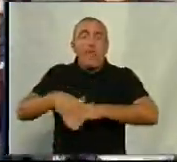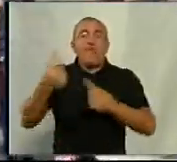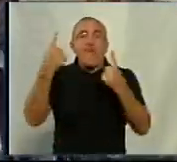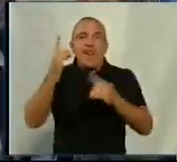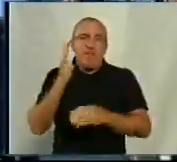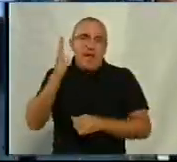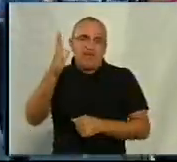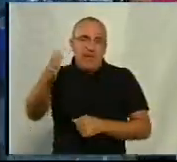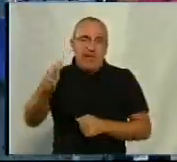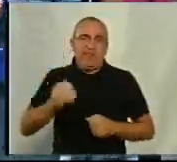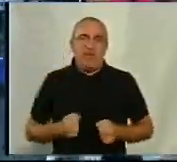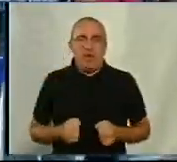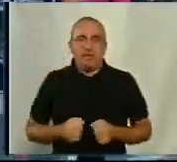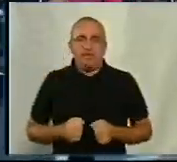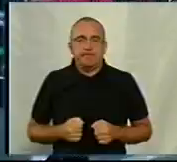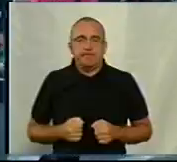Перспективна.